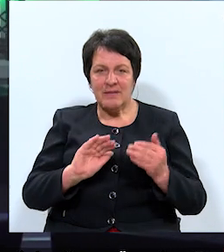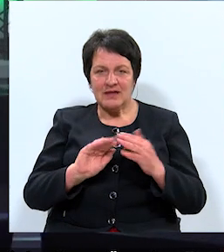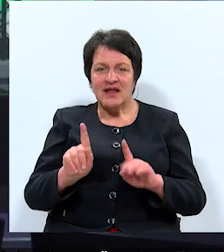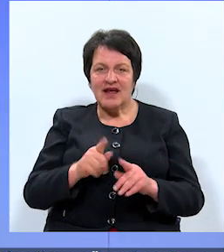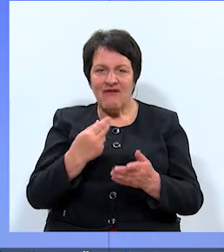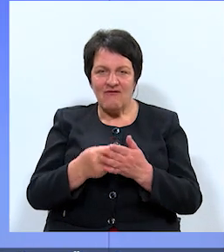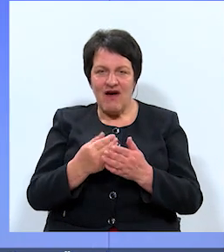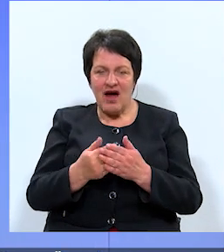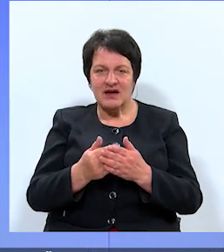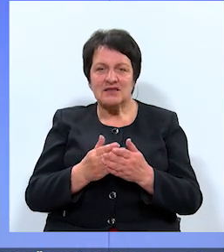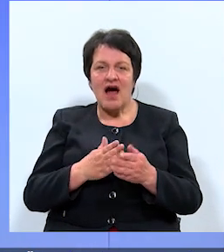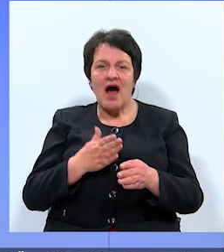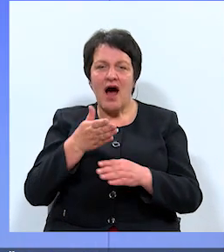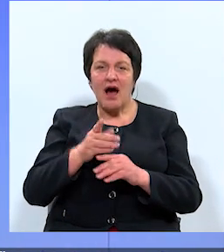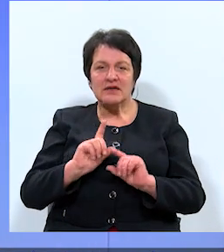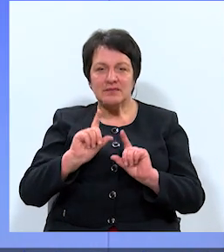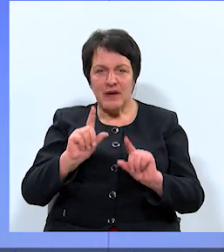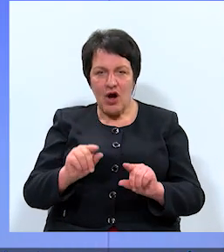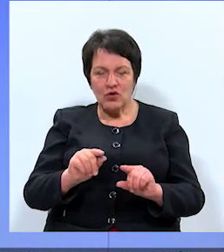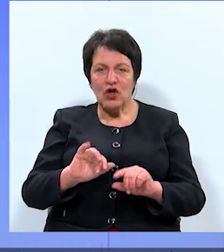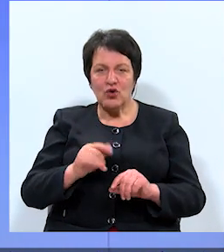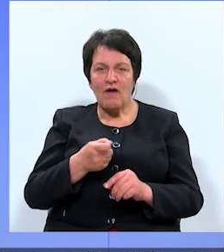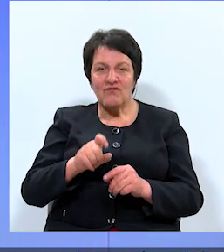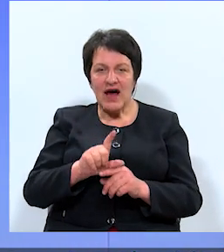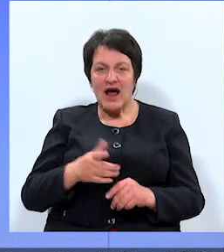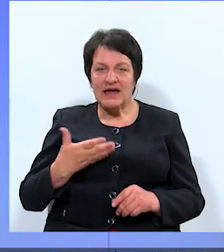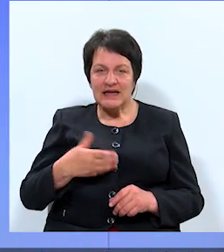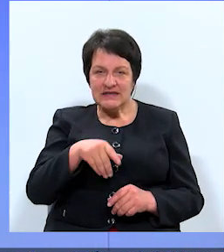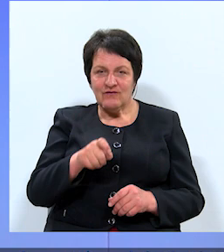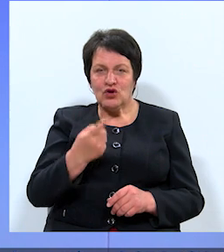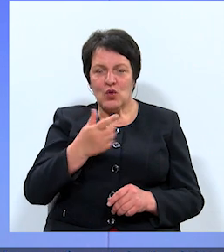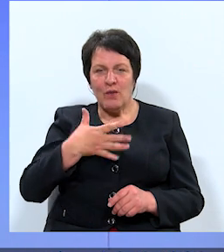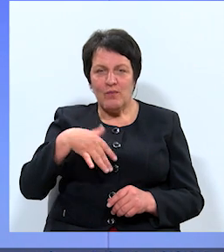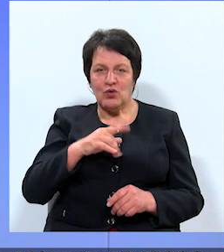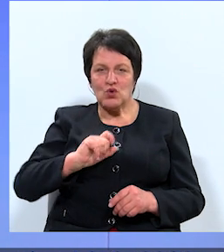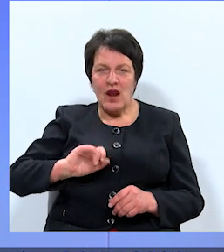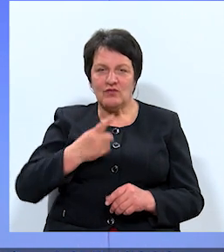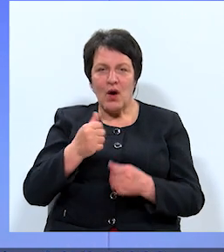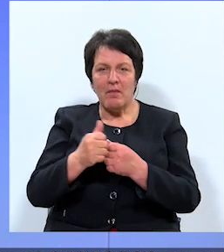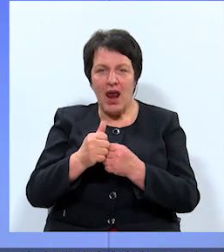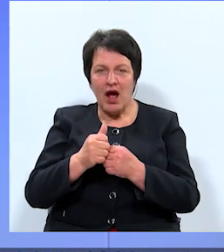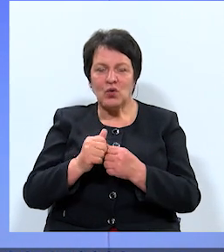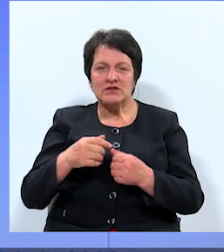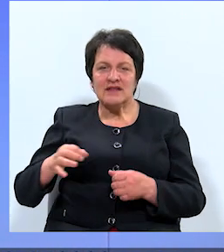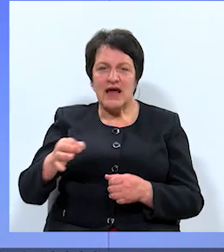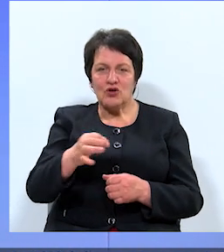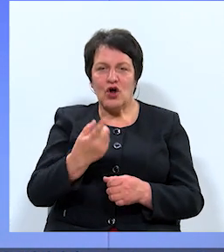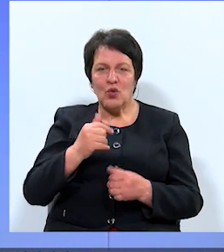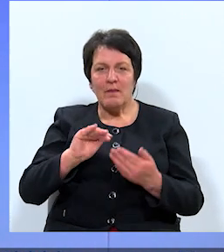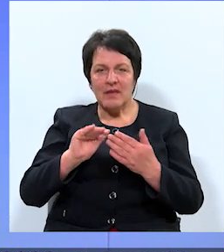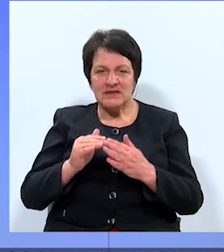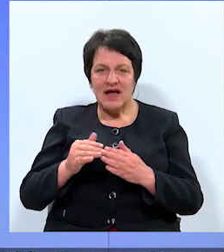ir vairs atbraukt, jo vairāki iedzīvotāji no mūsu Latvijas, no blakus teritorijām, no blakus pilsētām,